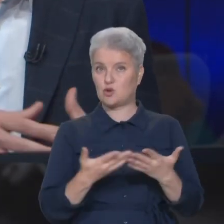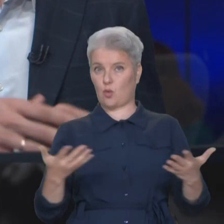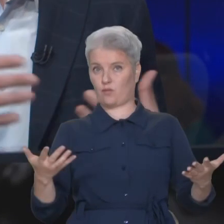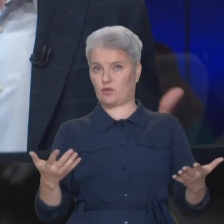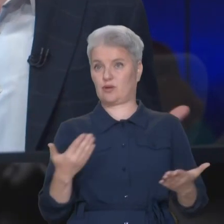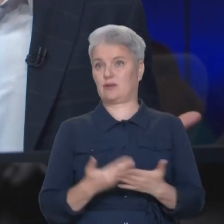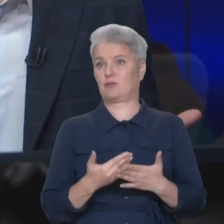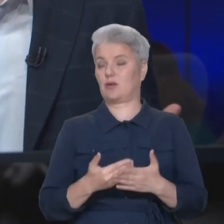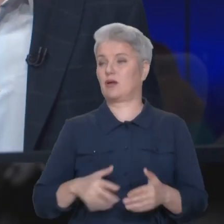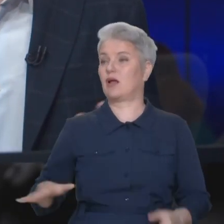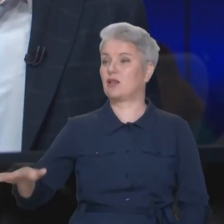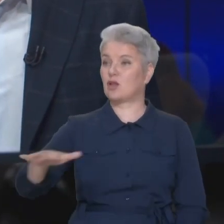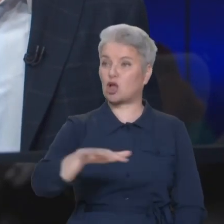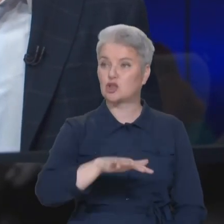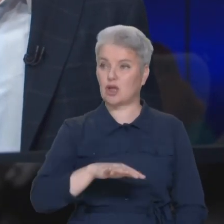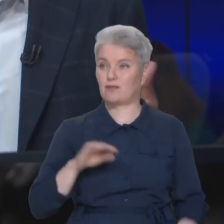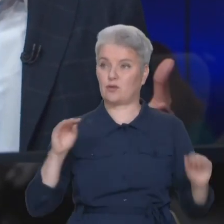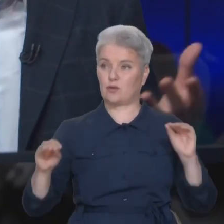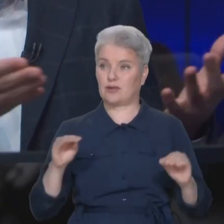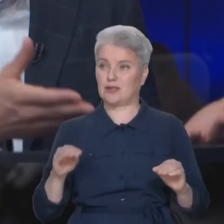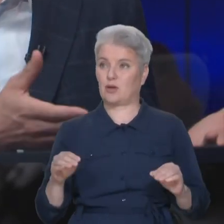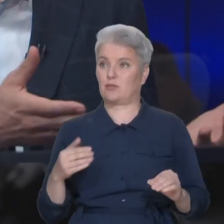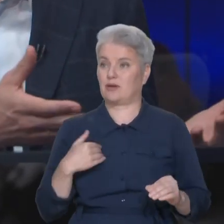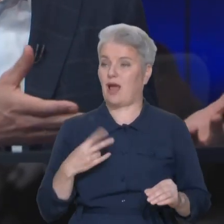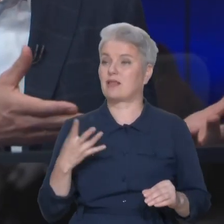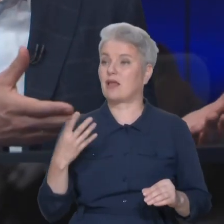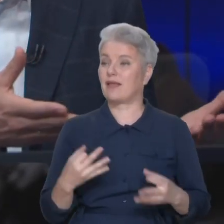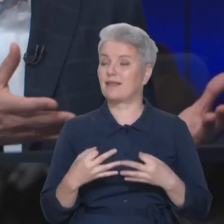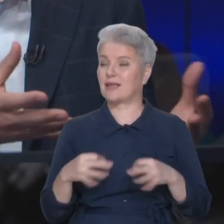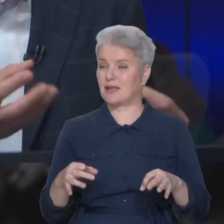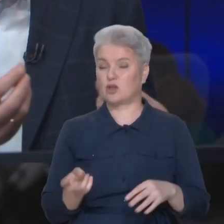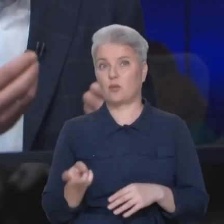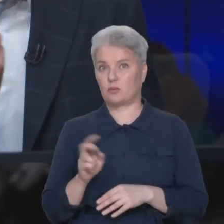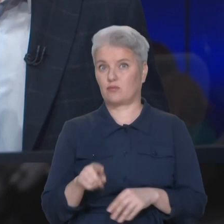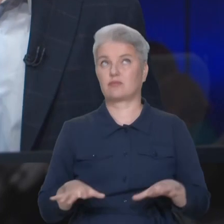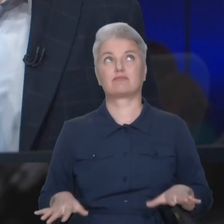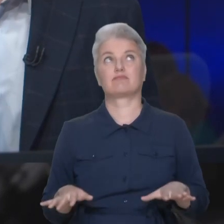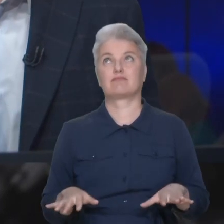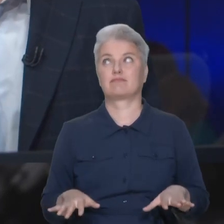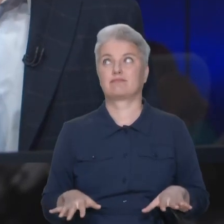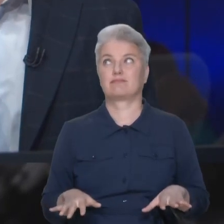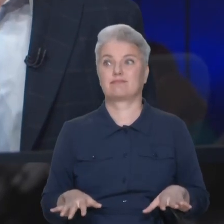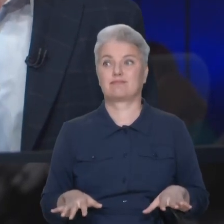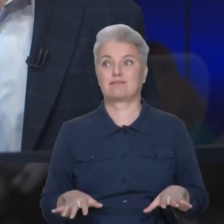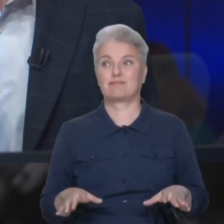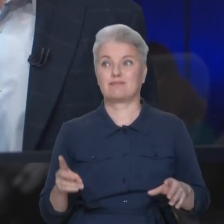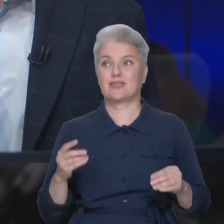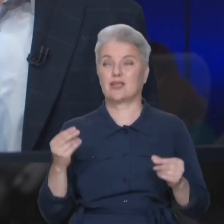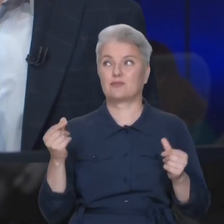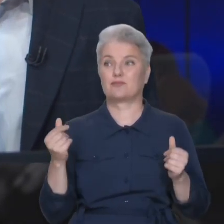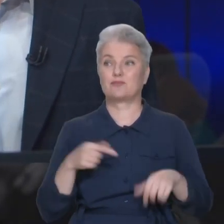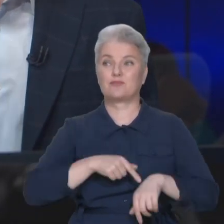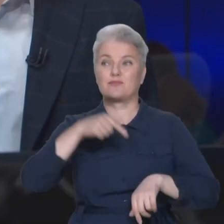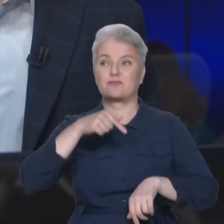зокрема, самого ландшафтного дизайну і так далі? Тому що я на День Незалежності був в цьому місті, і, знаєте, є такий шлейф